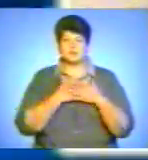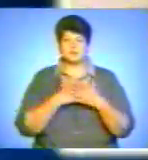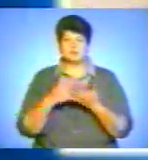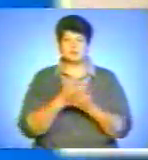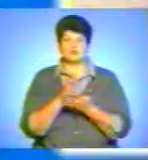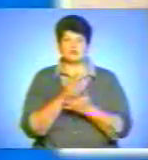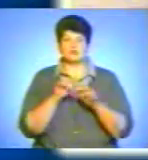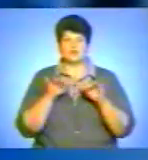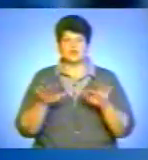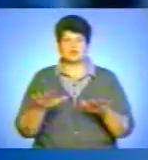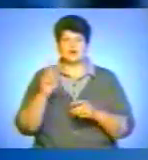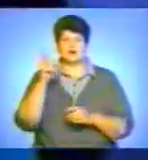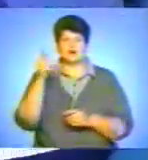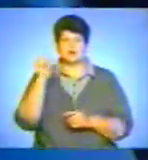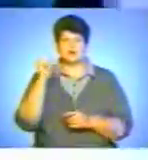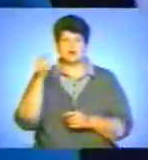краю Ігоря Дерети.